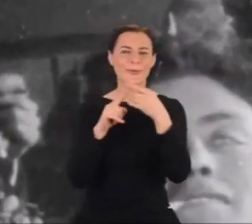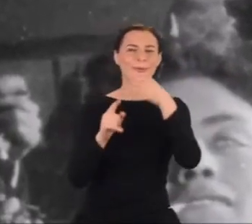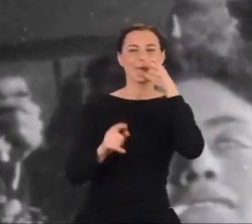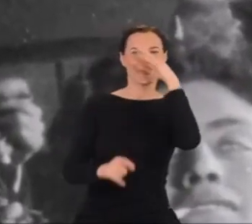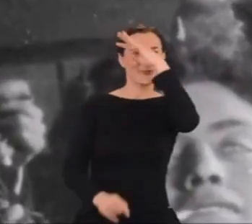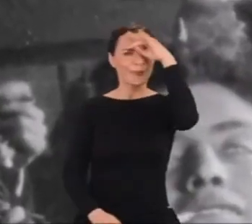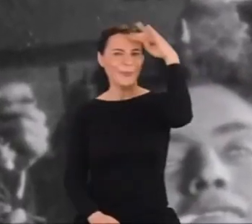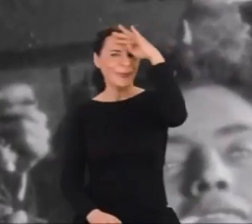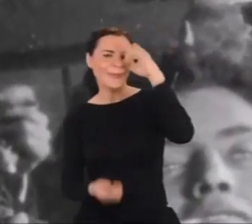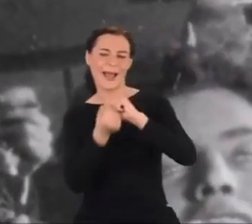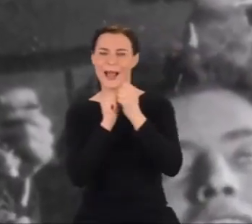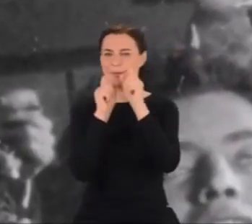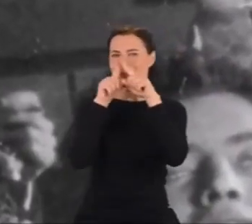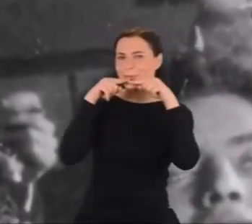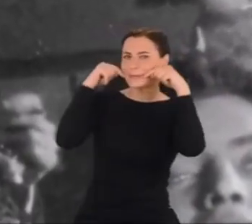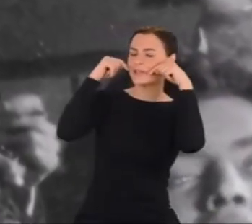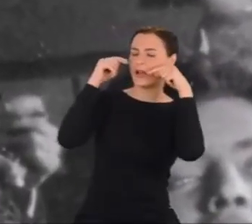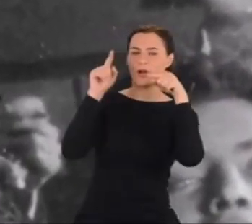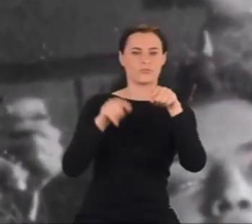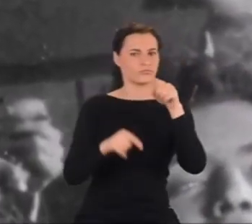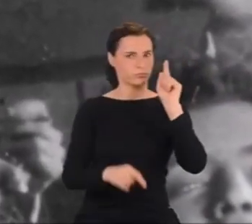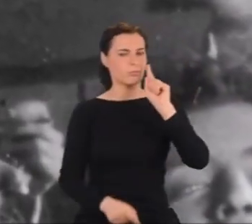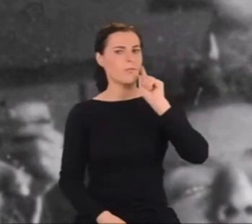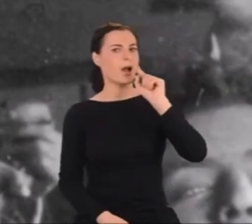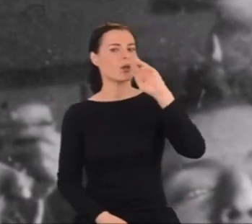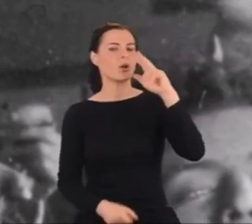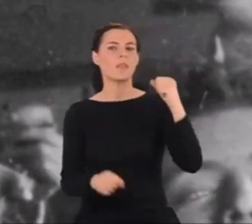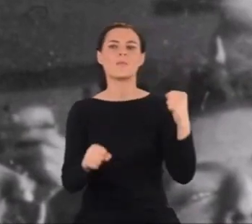uśmiechnięci. On stoi z poważną miną.